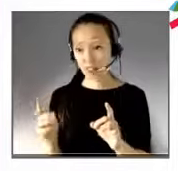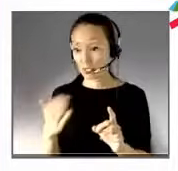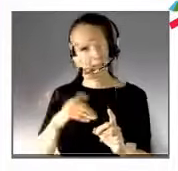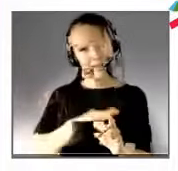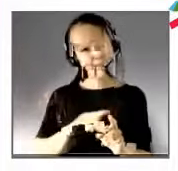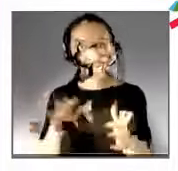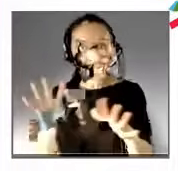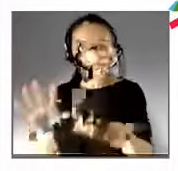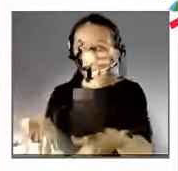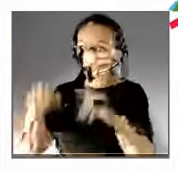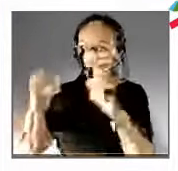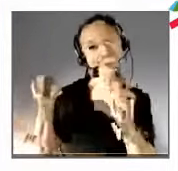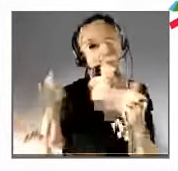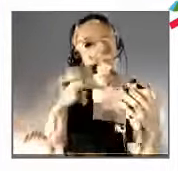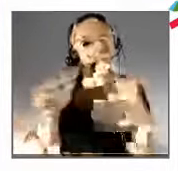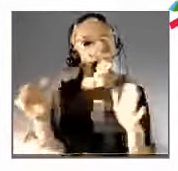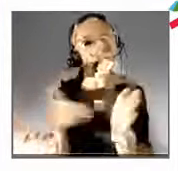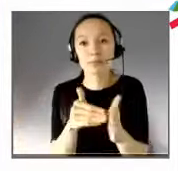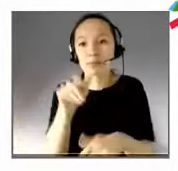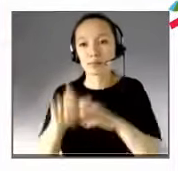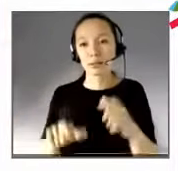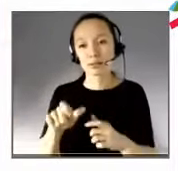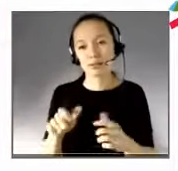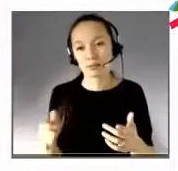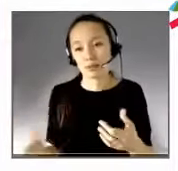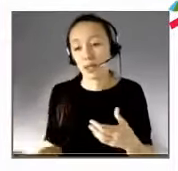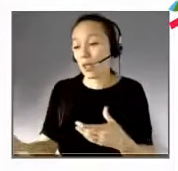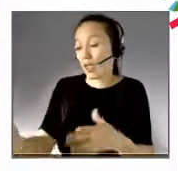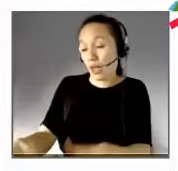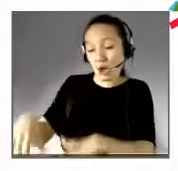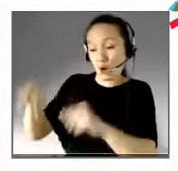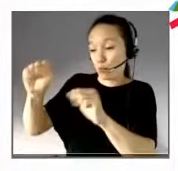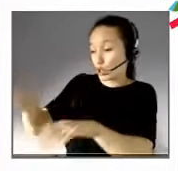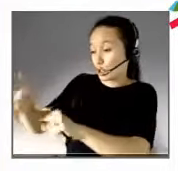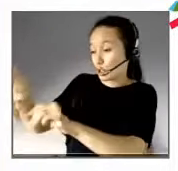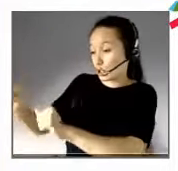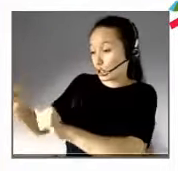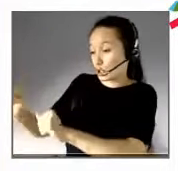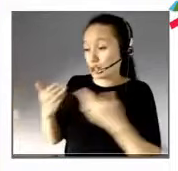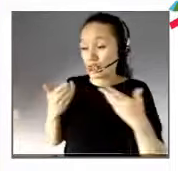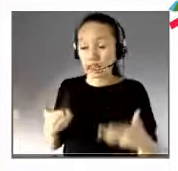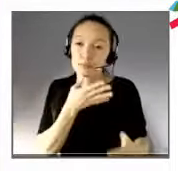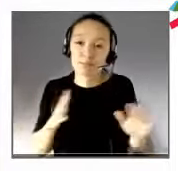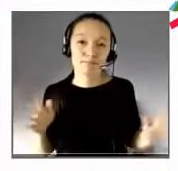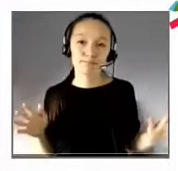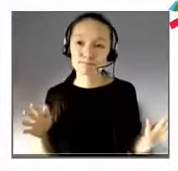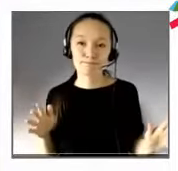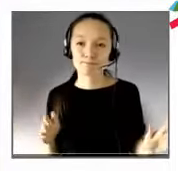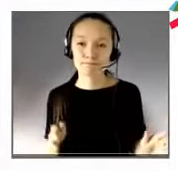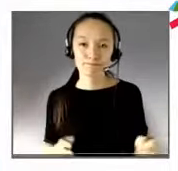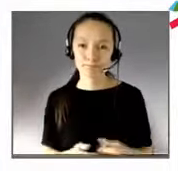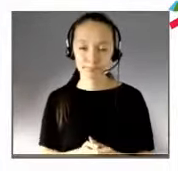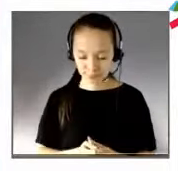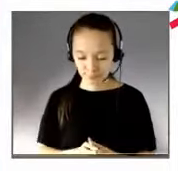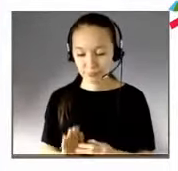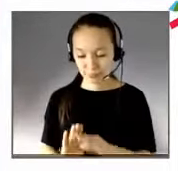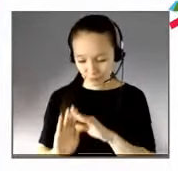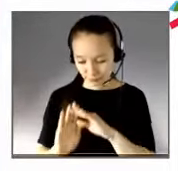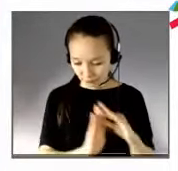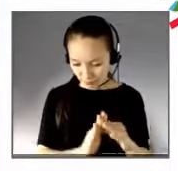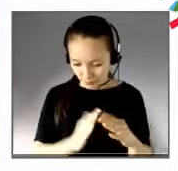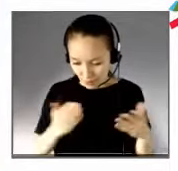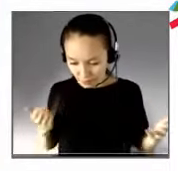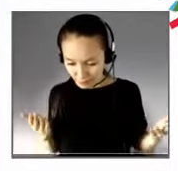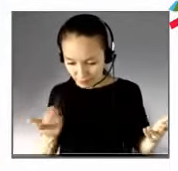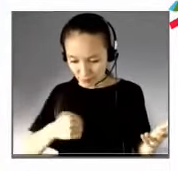000 personnes d'un coup dans nos entreprises. factuellement,'est... Je ne pas si... Et donc, on s'est dit mais nous, notre impact,